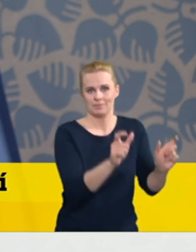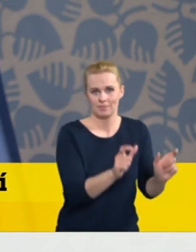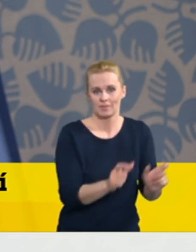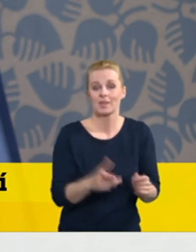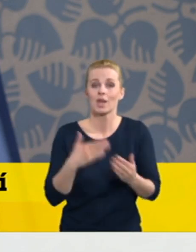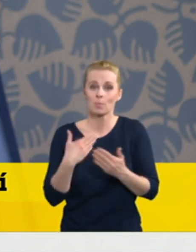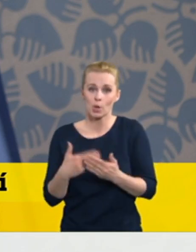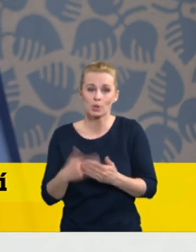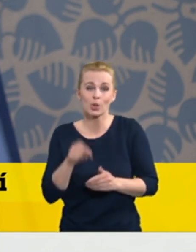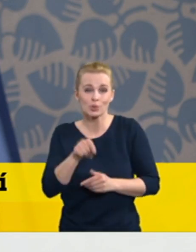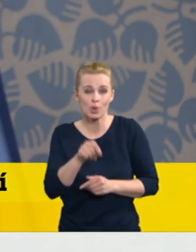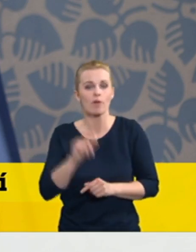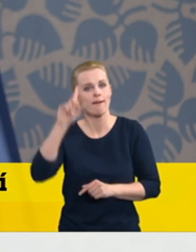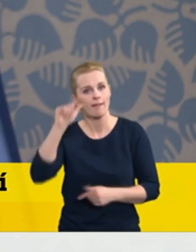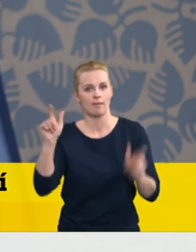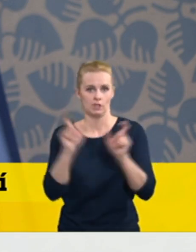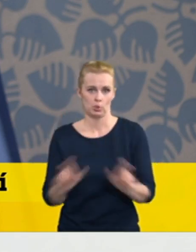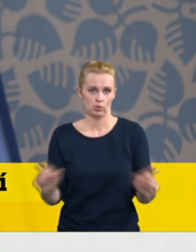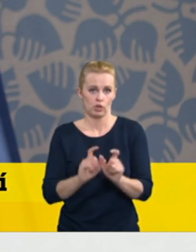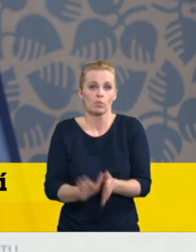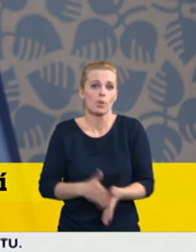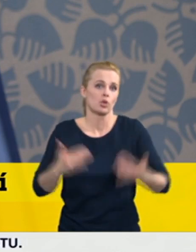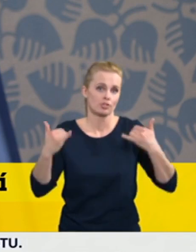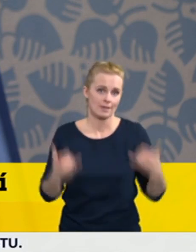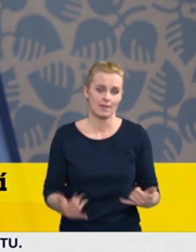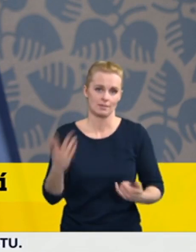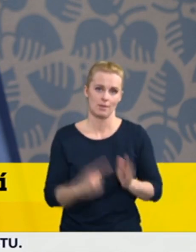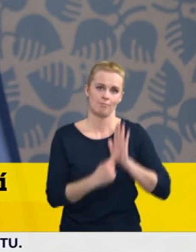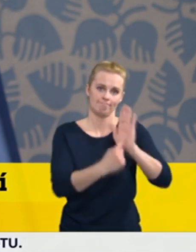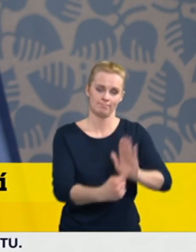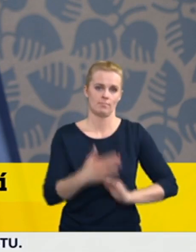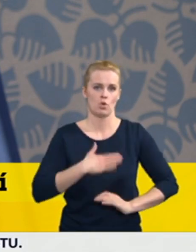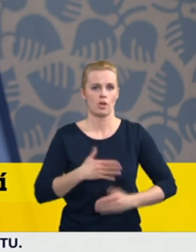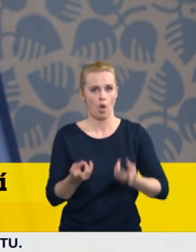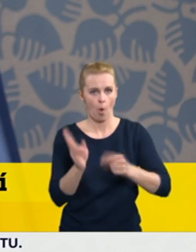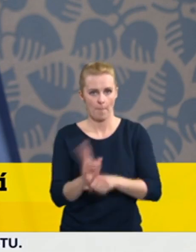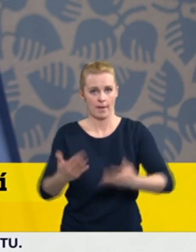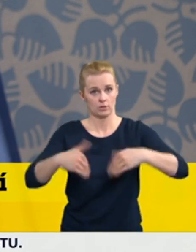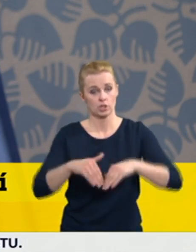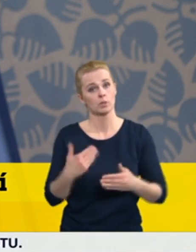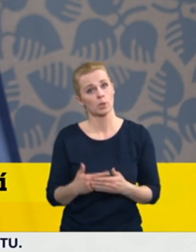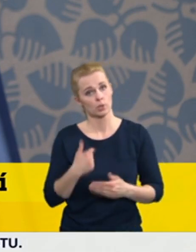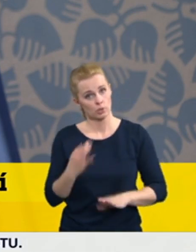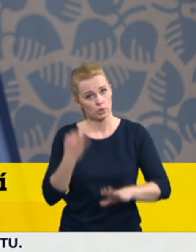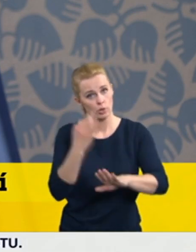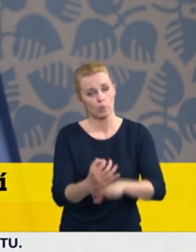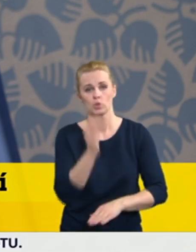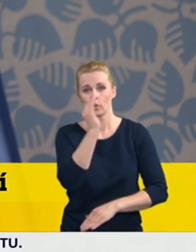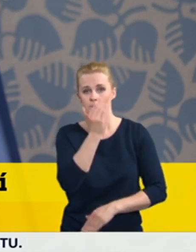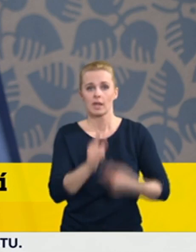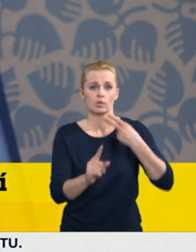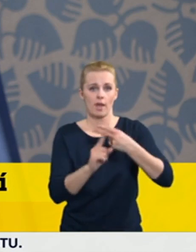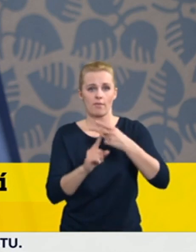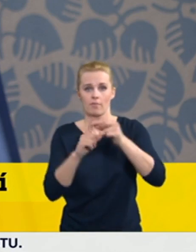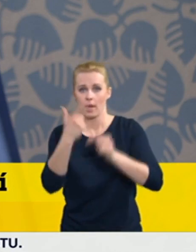hlavní důvod, proč zde byla prezentována tato opatření, proč doporučujeme nošení FFP2 respirátorů v rizikových